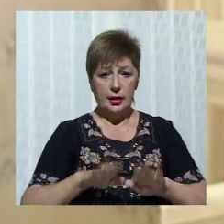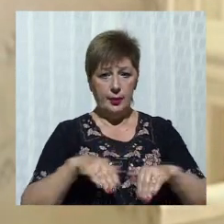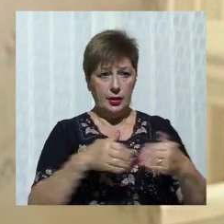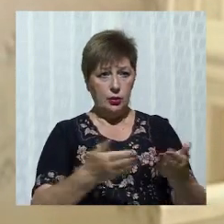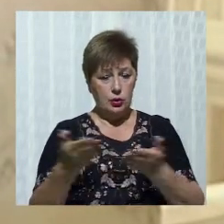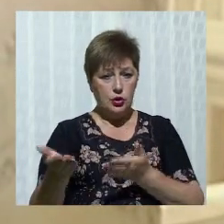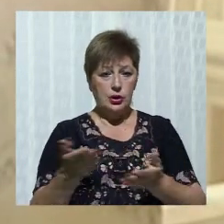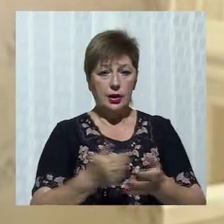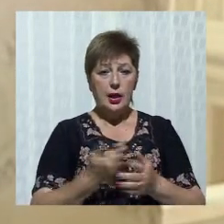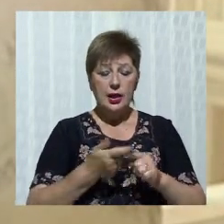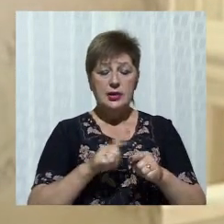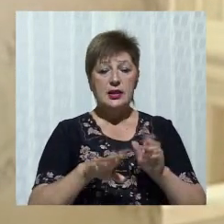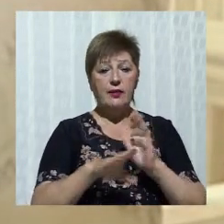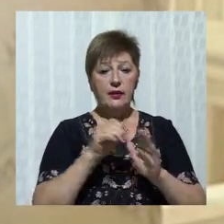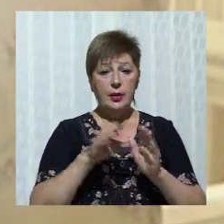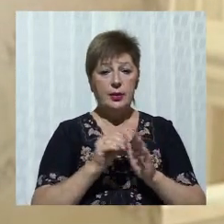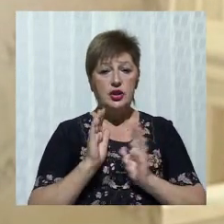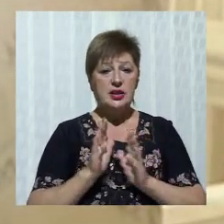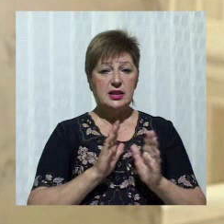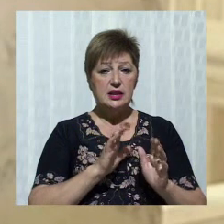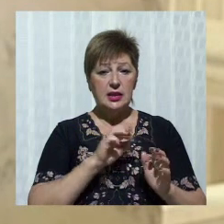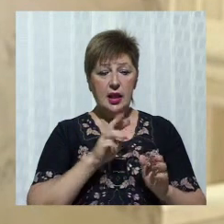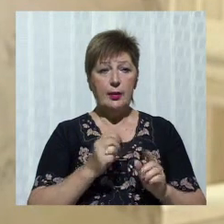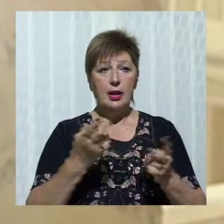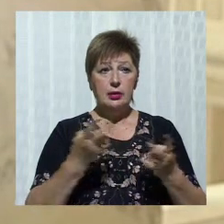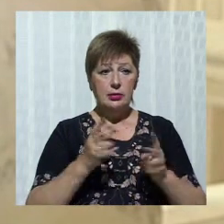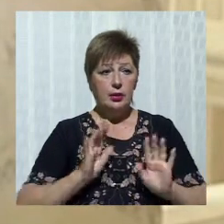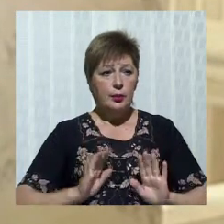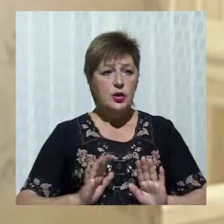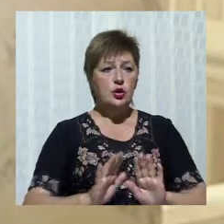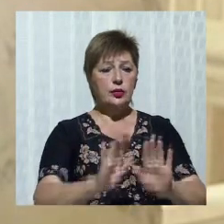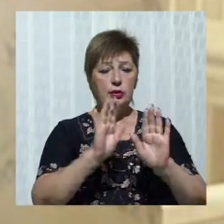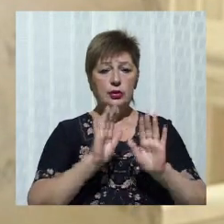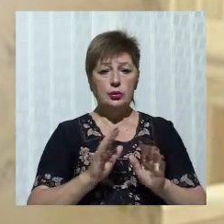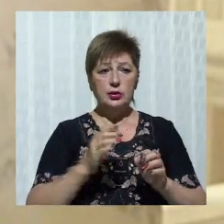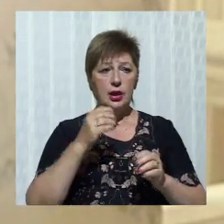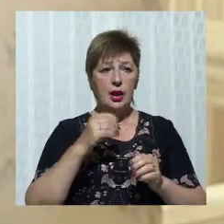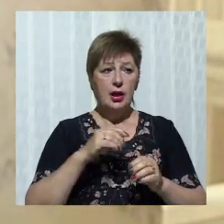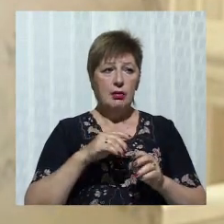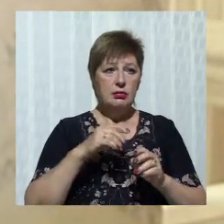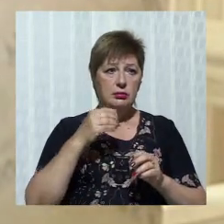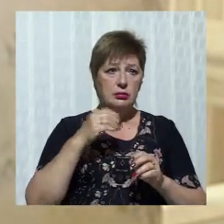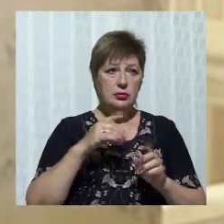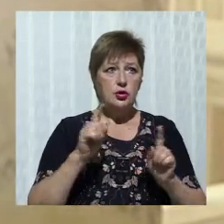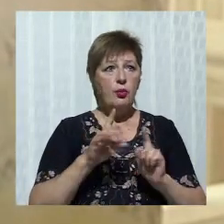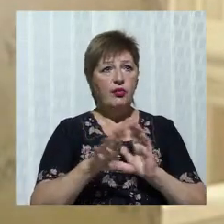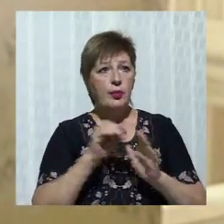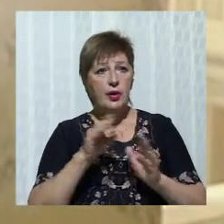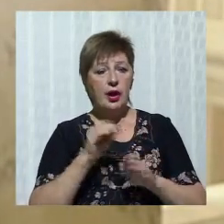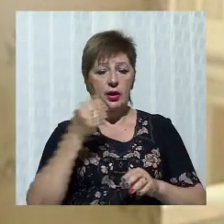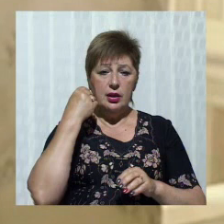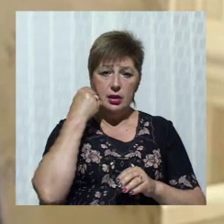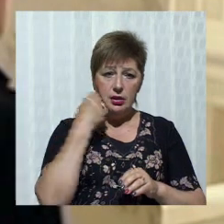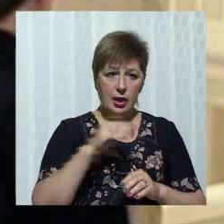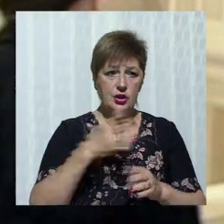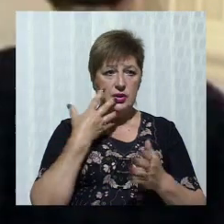окрузі. Таким чином, ця виборча система має підштовхнути як партії, демократично обирати найкращих своїх представників для виборів,